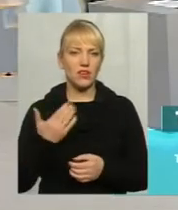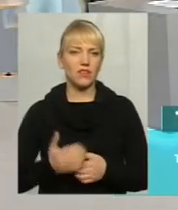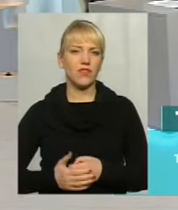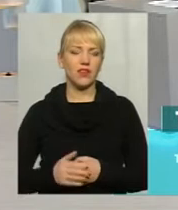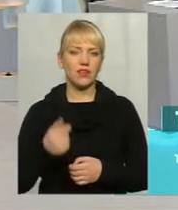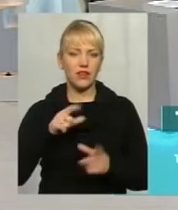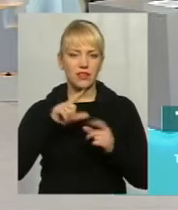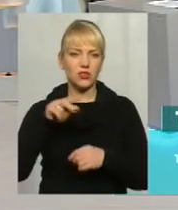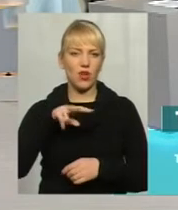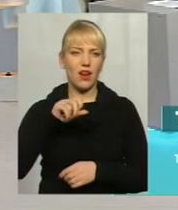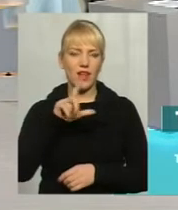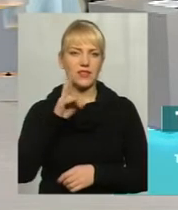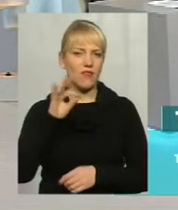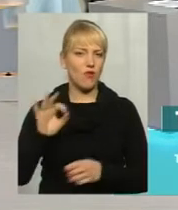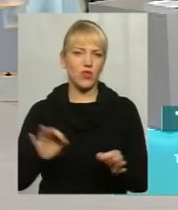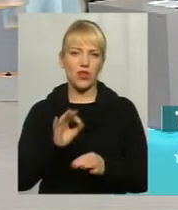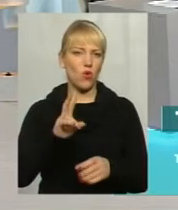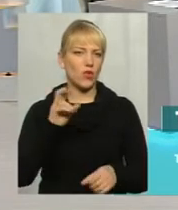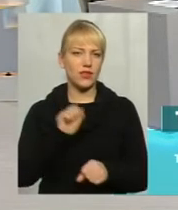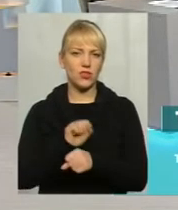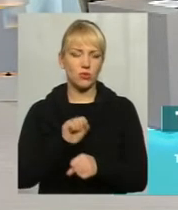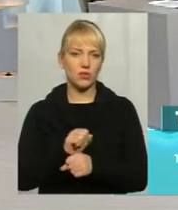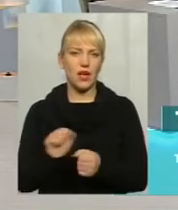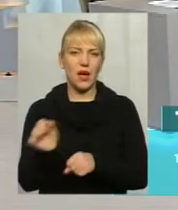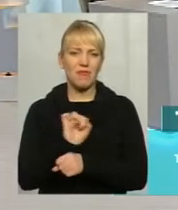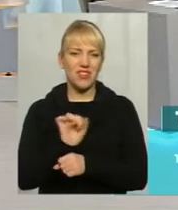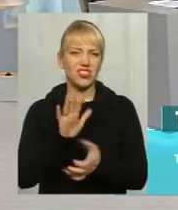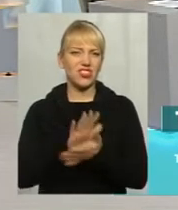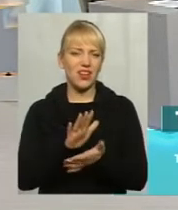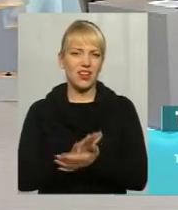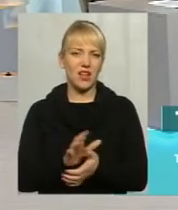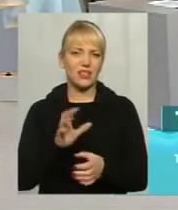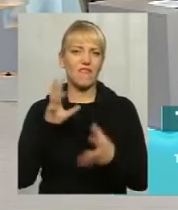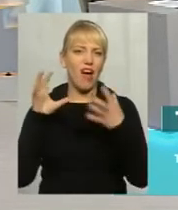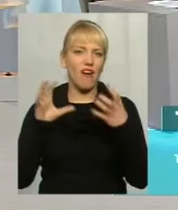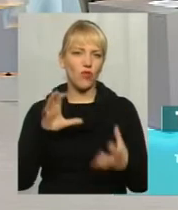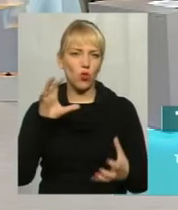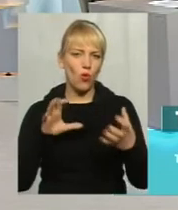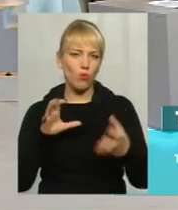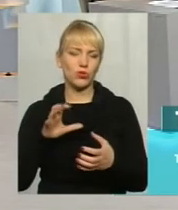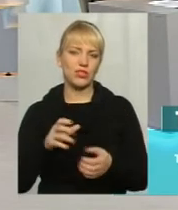влітнього, не зупиняються. Машини грязні, кулють по автобусі, музика грає.